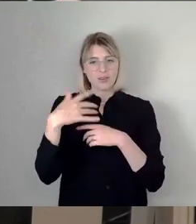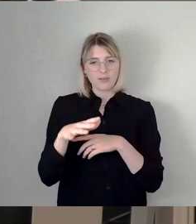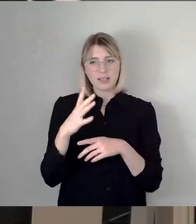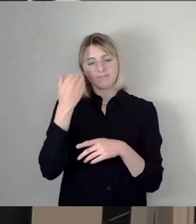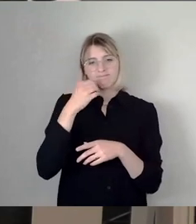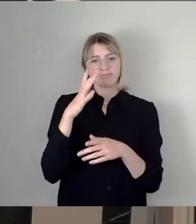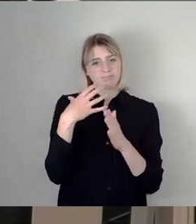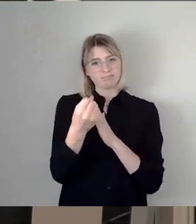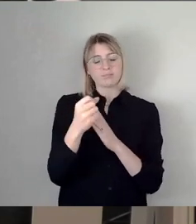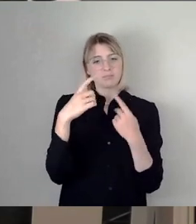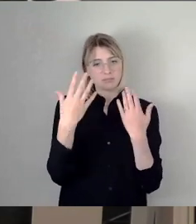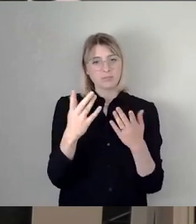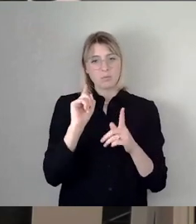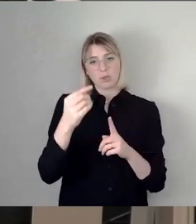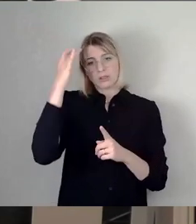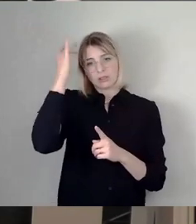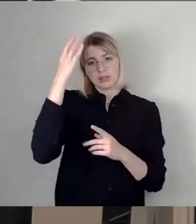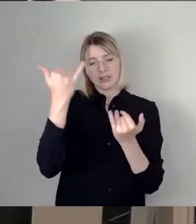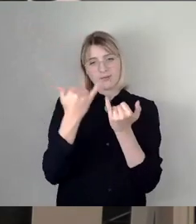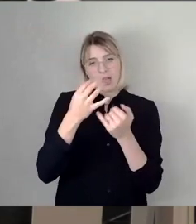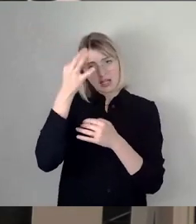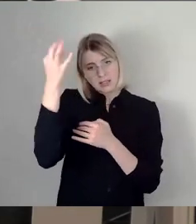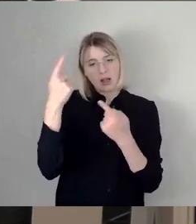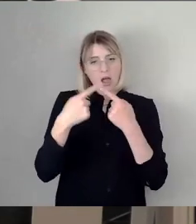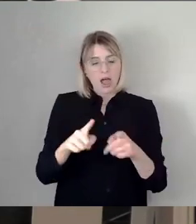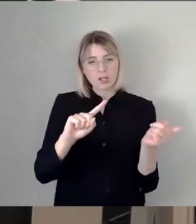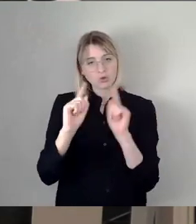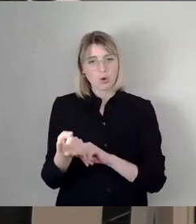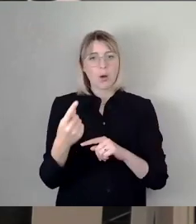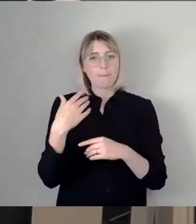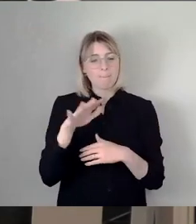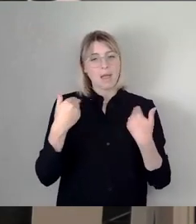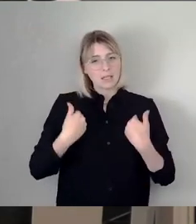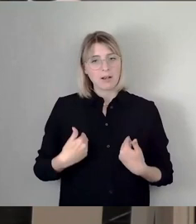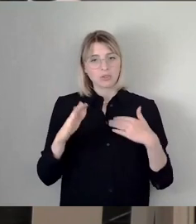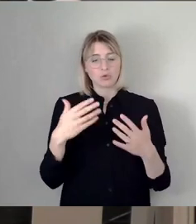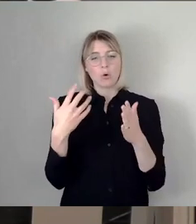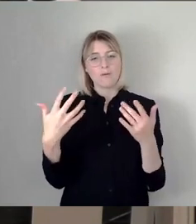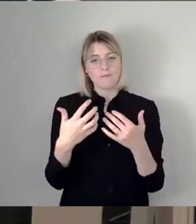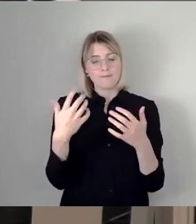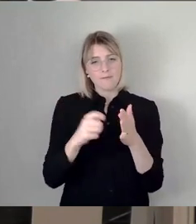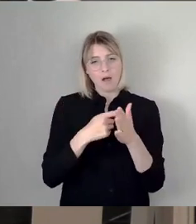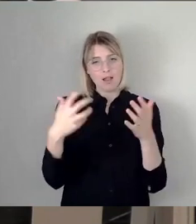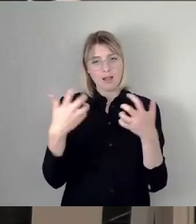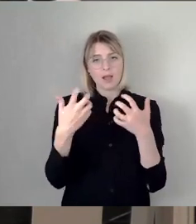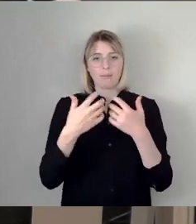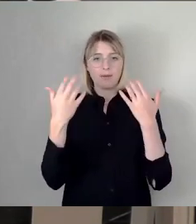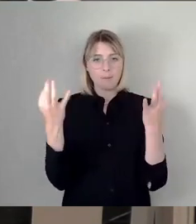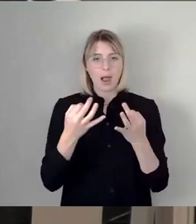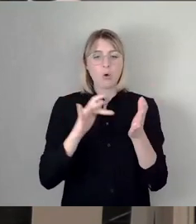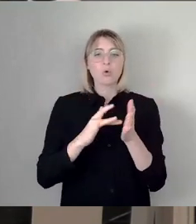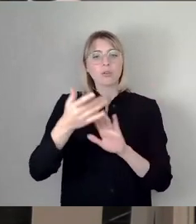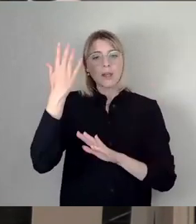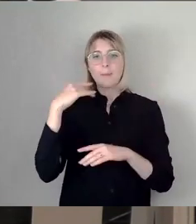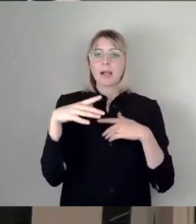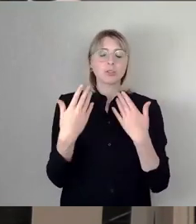mal Gedanken machen sollte, wie man wieder zu zivilisierter Form von Wahlkampf in dieser Stadt zurückkehren kann. Weil das war kein zivilisierter